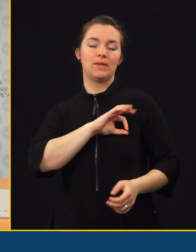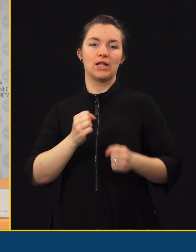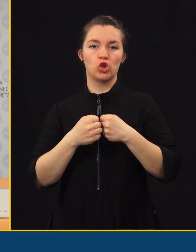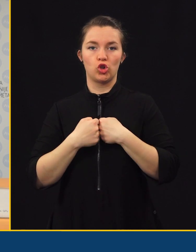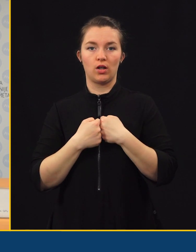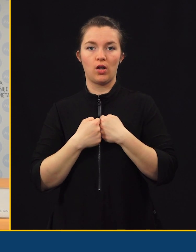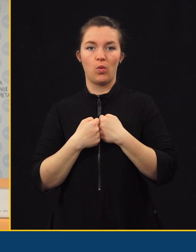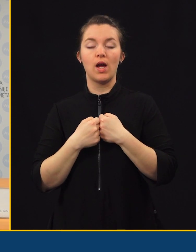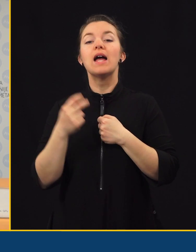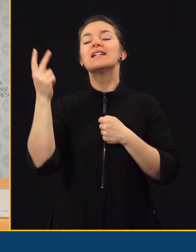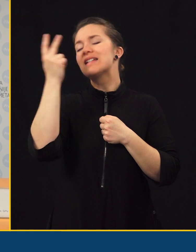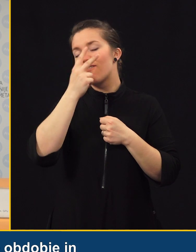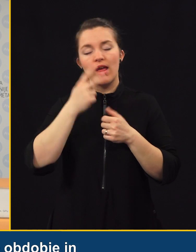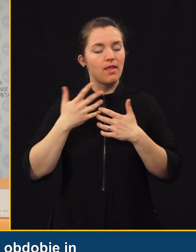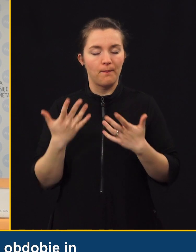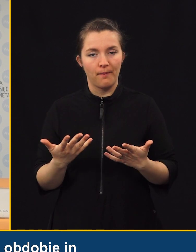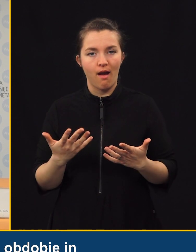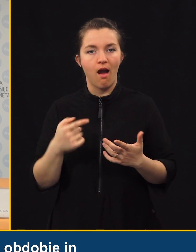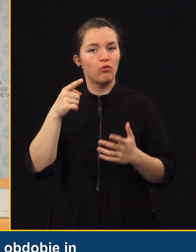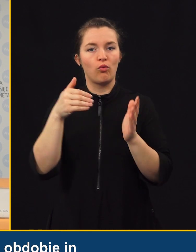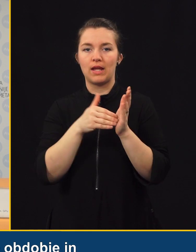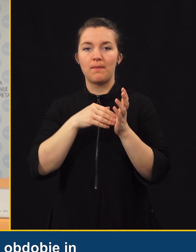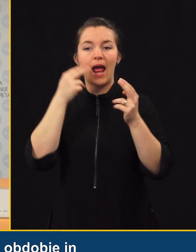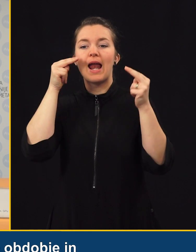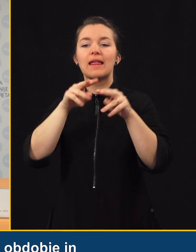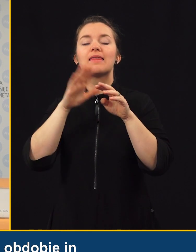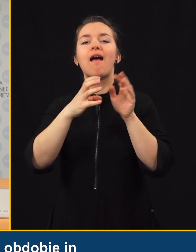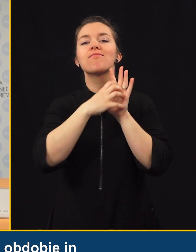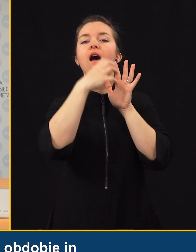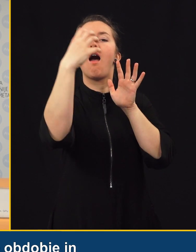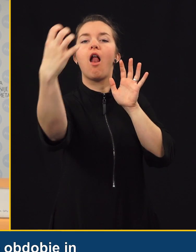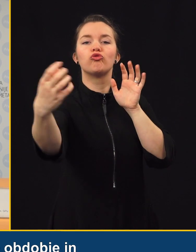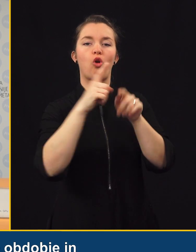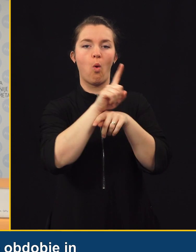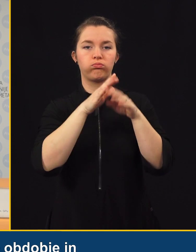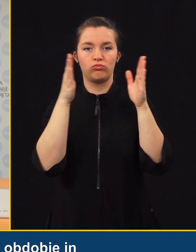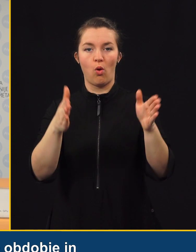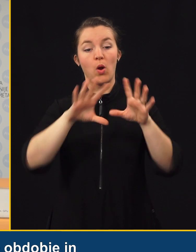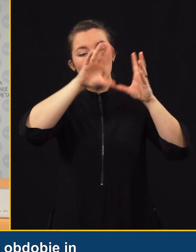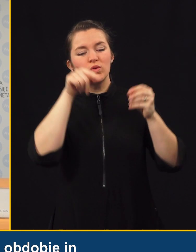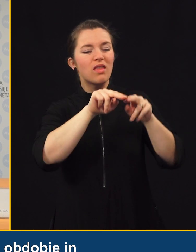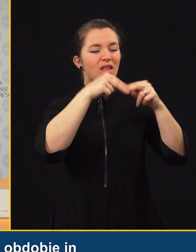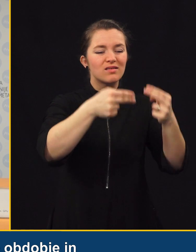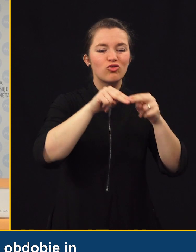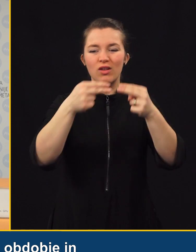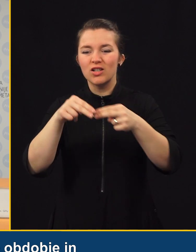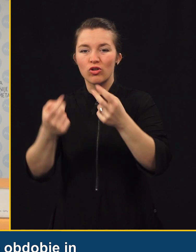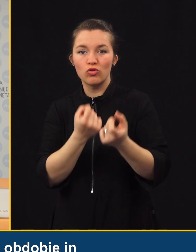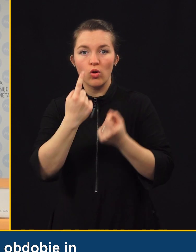smrtnih žrtev. Seveda pa je to treba gledati na daljše obdobje in pa iz vseh teh nesreč